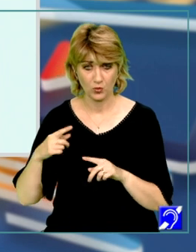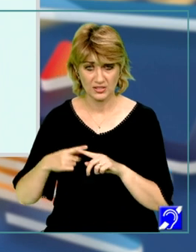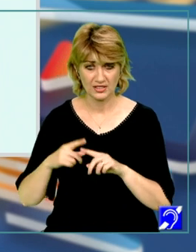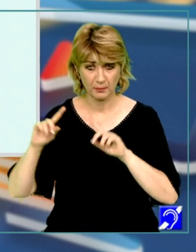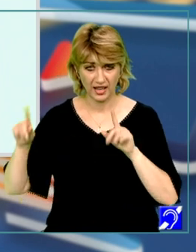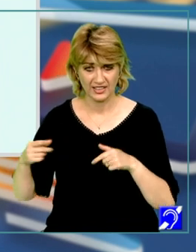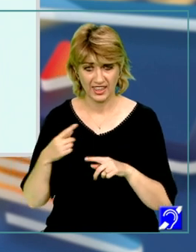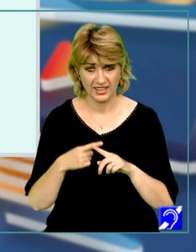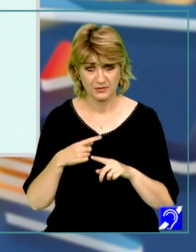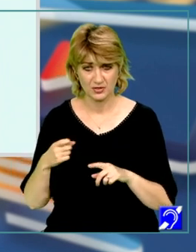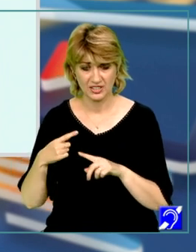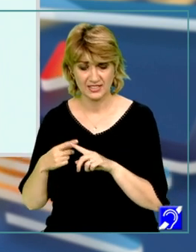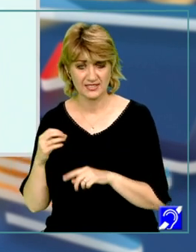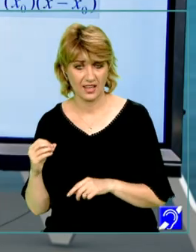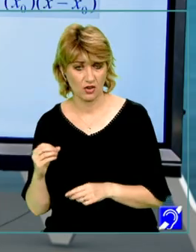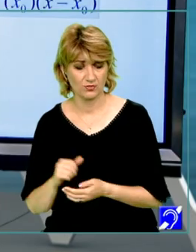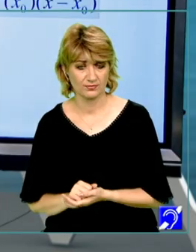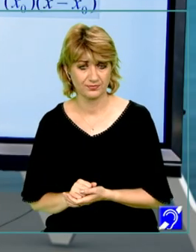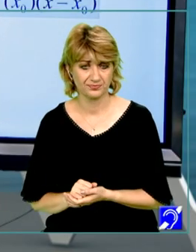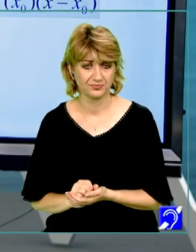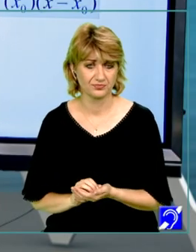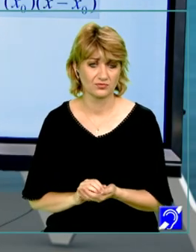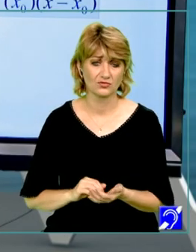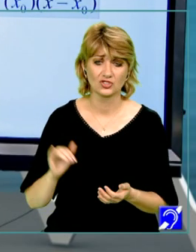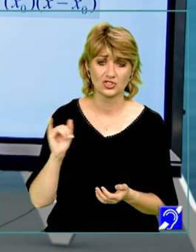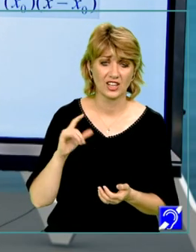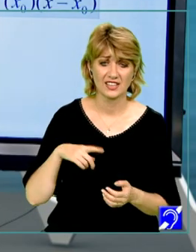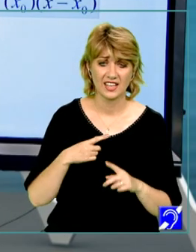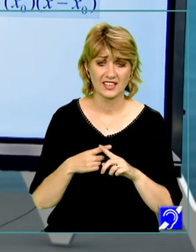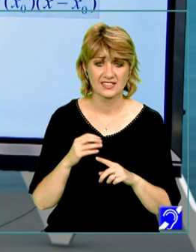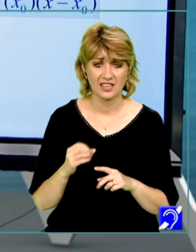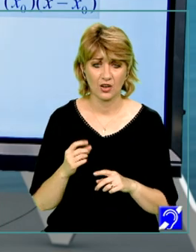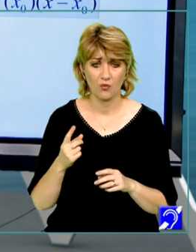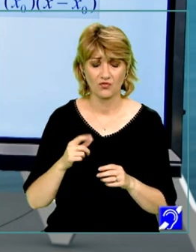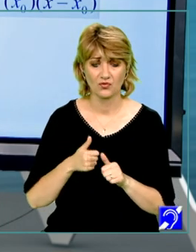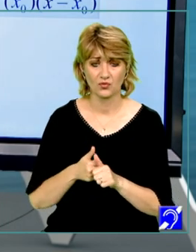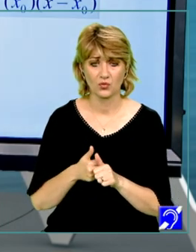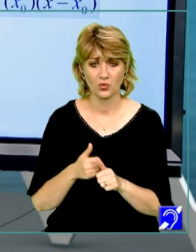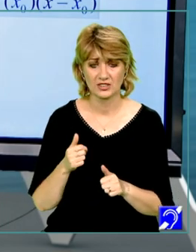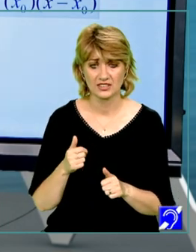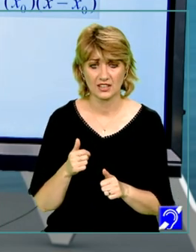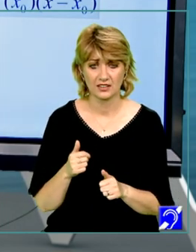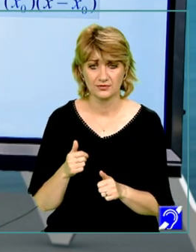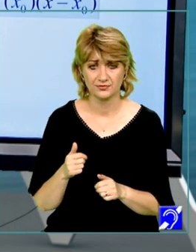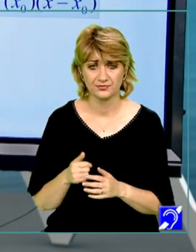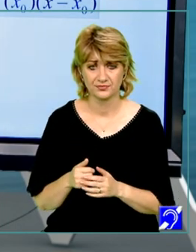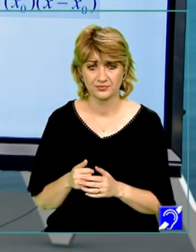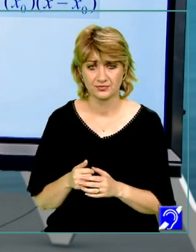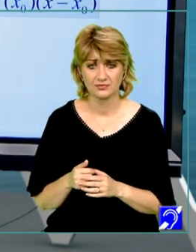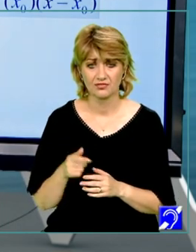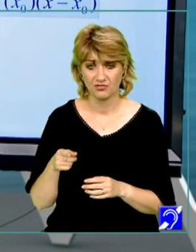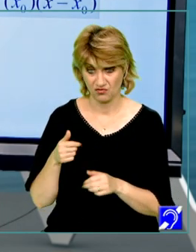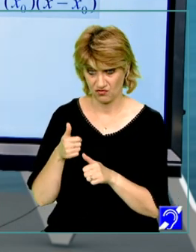paranteza x minus x0. Cine este x0? Un punct din domeniul de definiție al